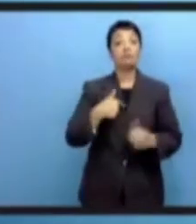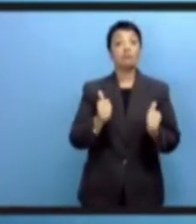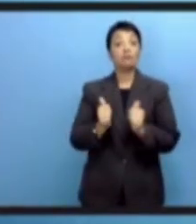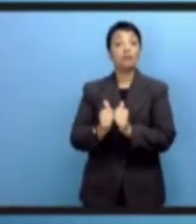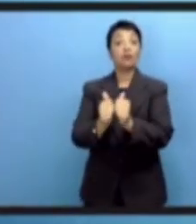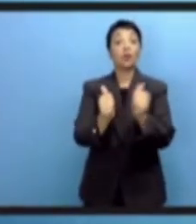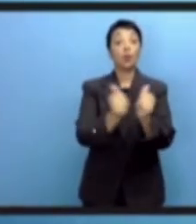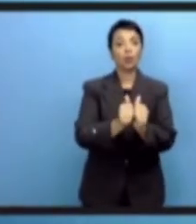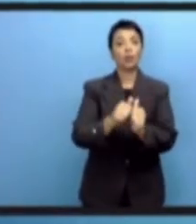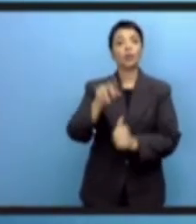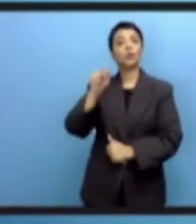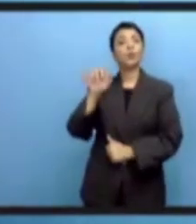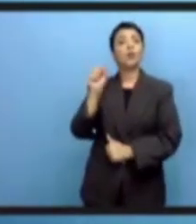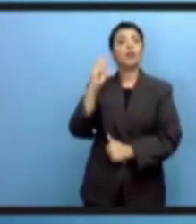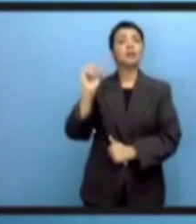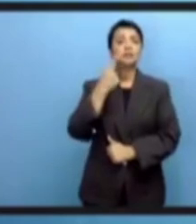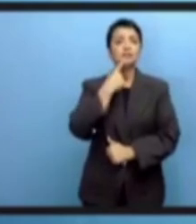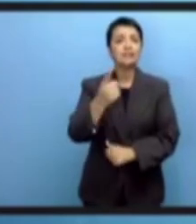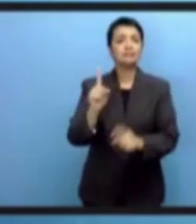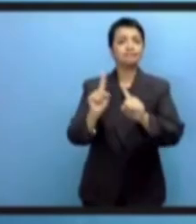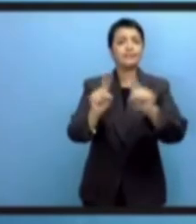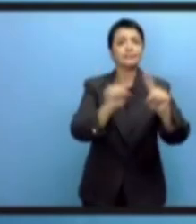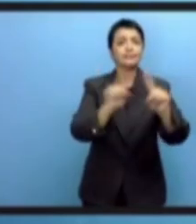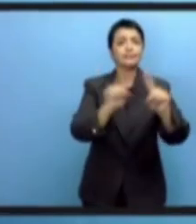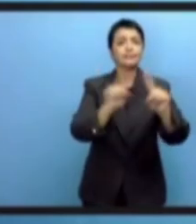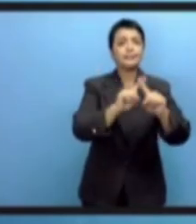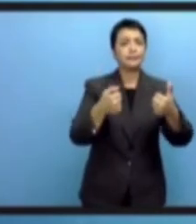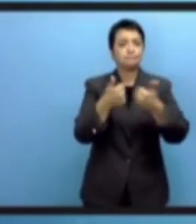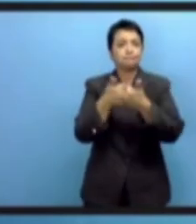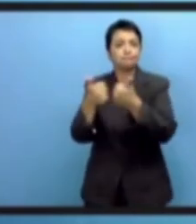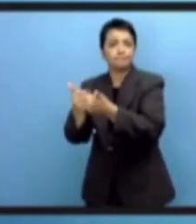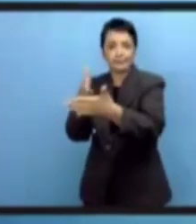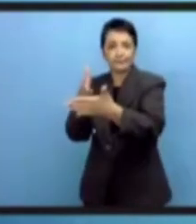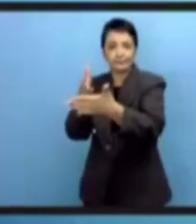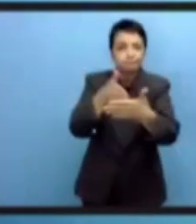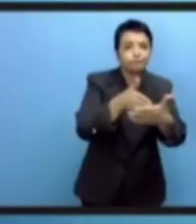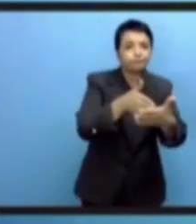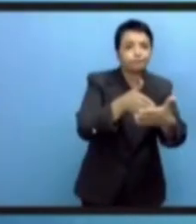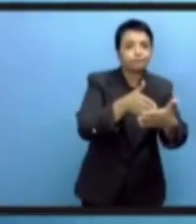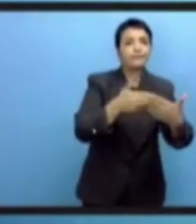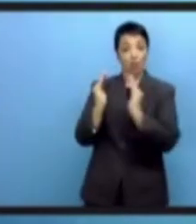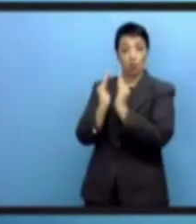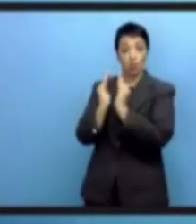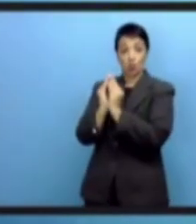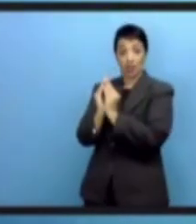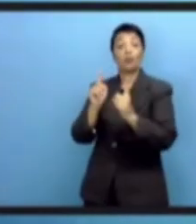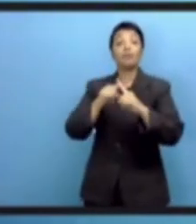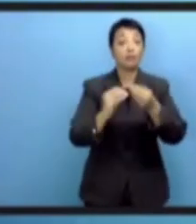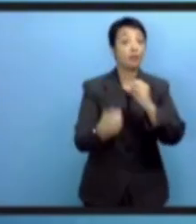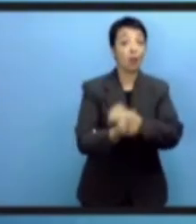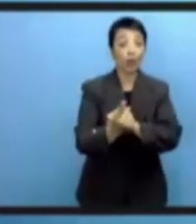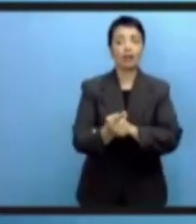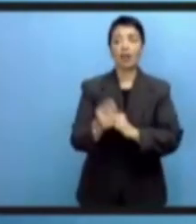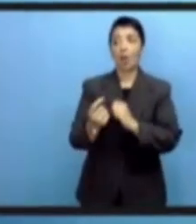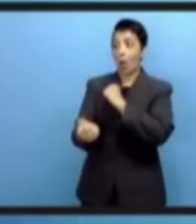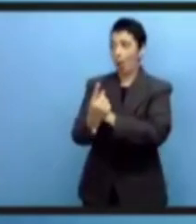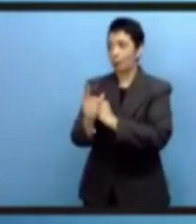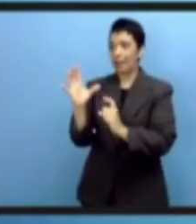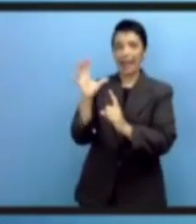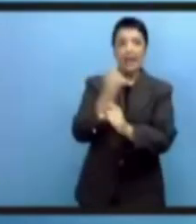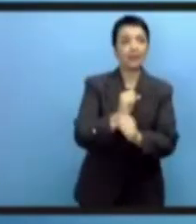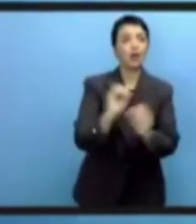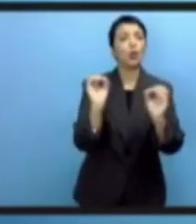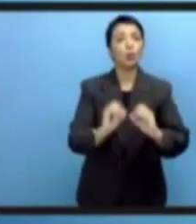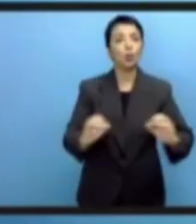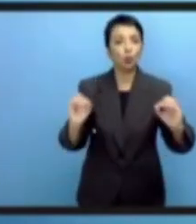неправомерному использованию. Вот мой коллега из ЮНЕСКО упоминал все эти проблемы, с которыми мы сталкиваемся. Но